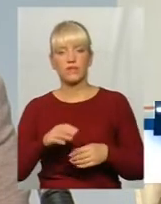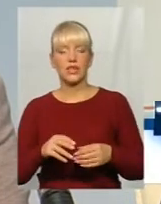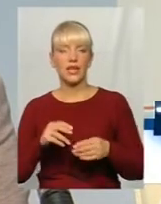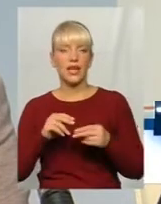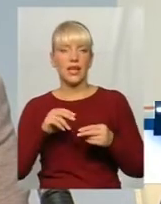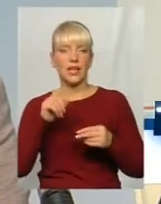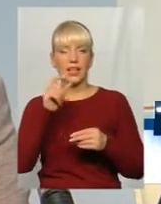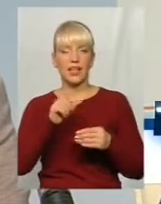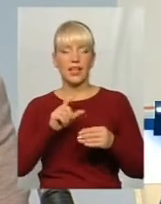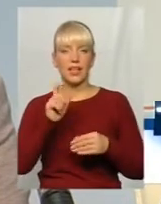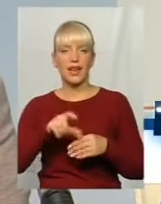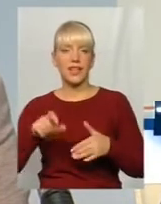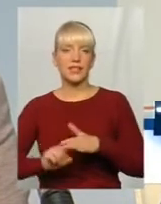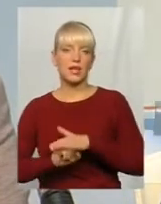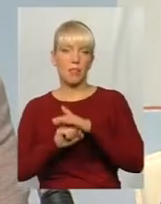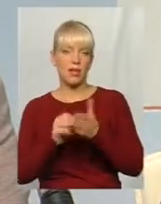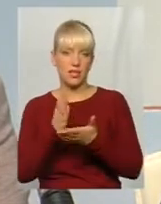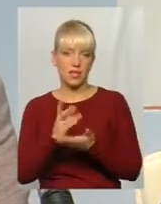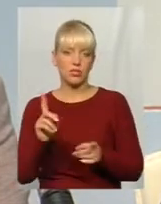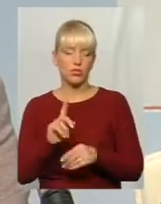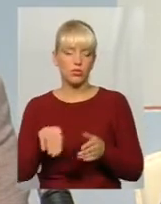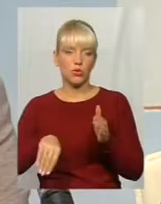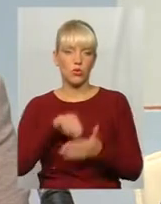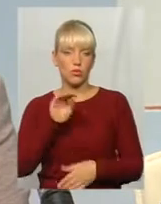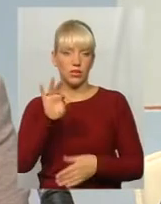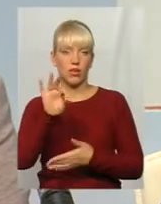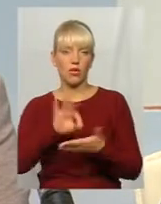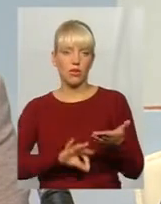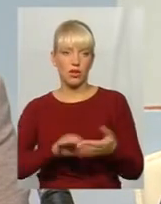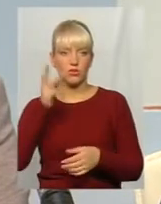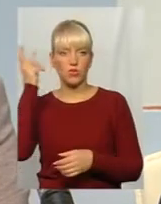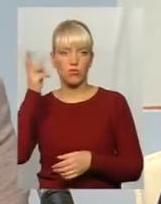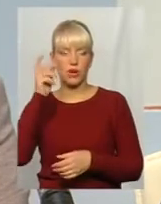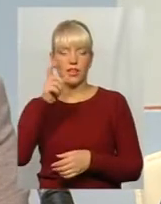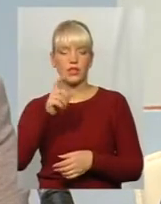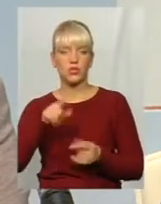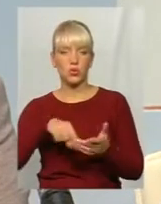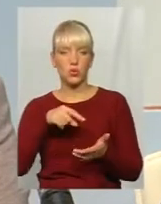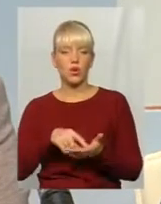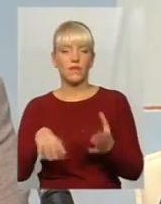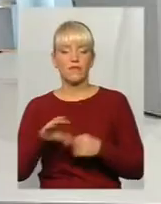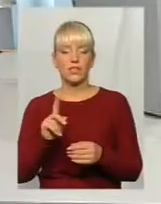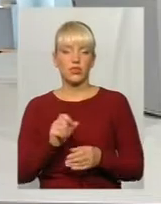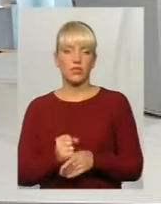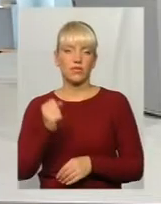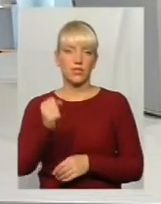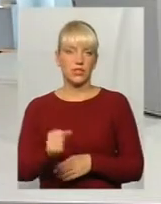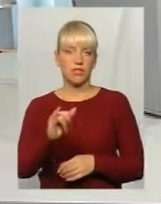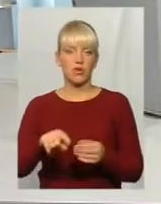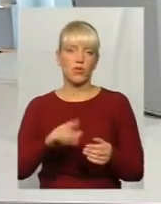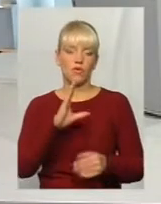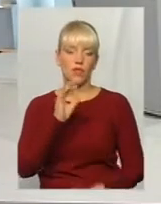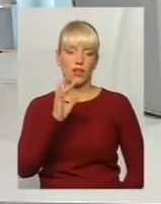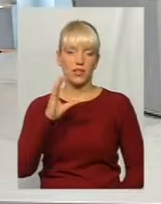є, для того, щоб купити одразу в Хмельницьку все, що виставлять там в вересні чи в жовтні, так що ми